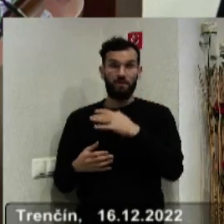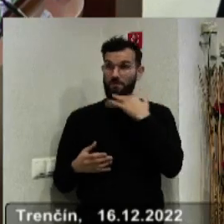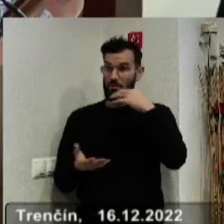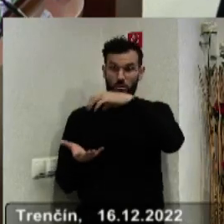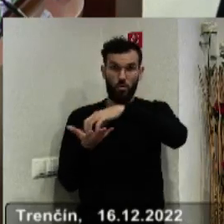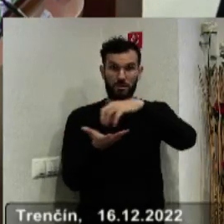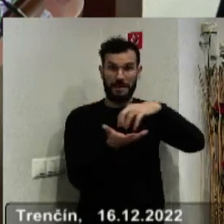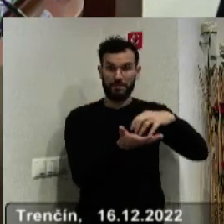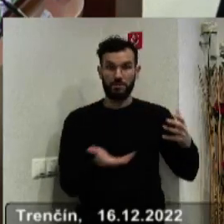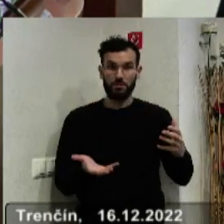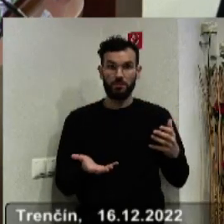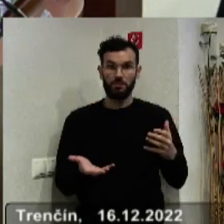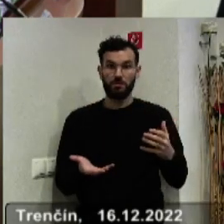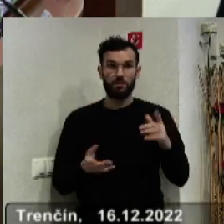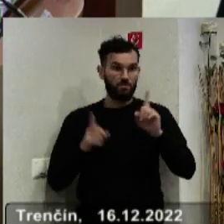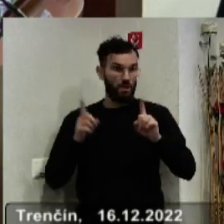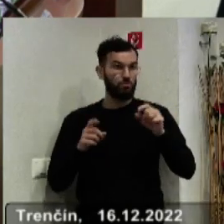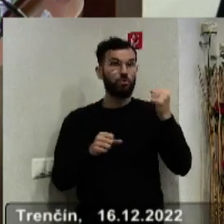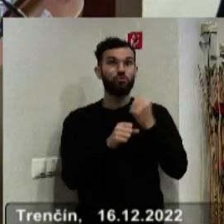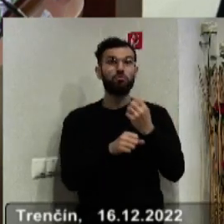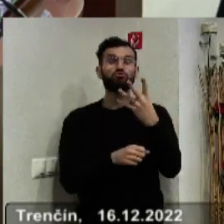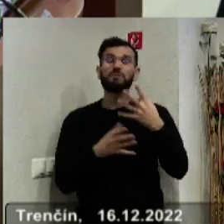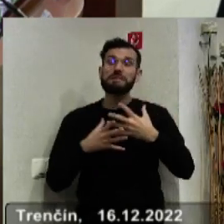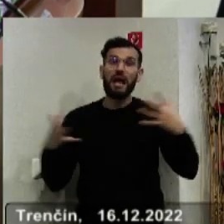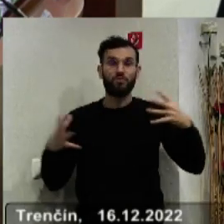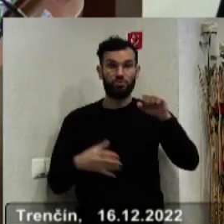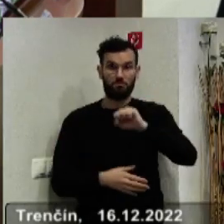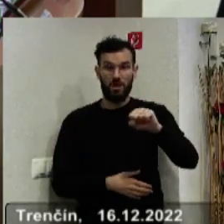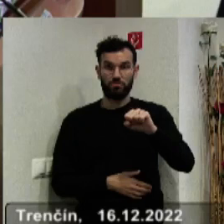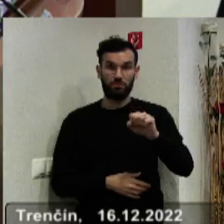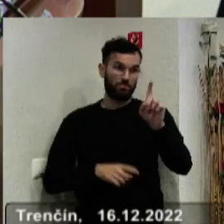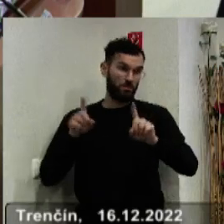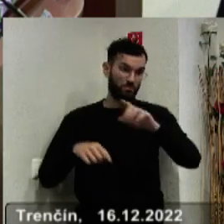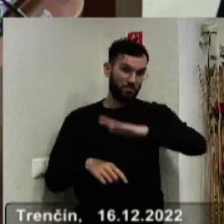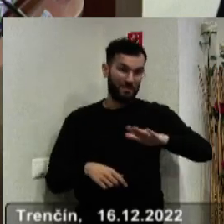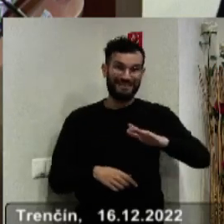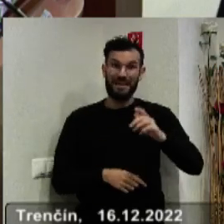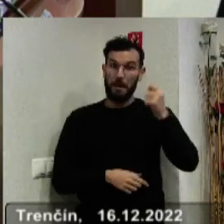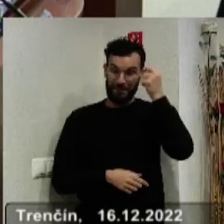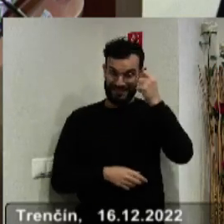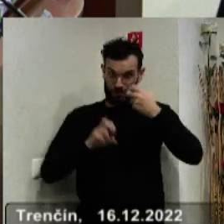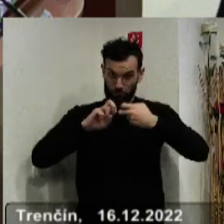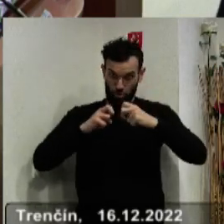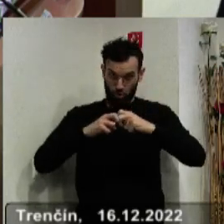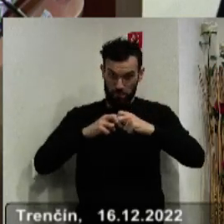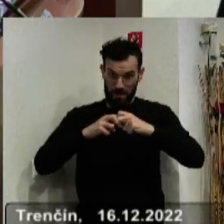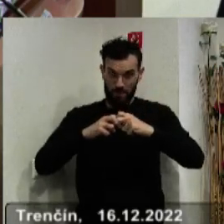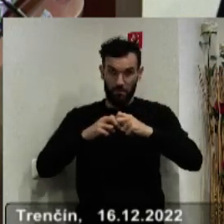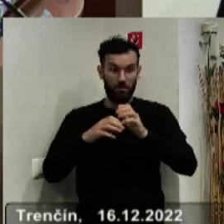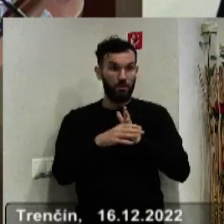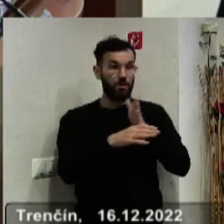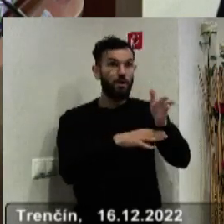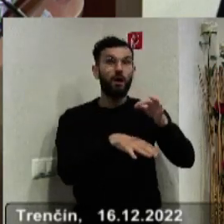Gro z týchto ľudí pracuje v štyroch najväčších slovenských mestách a keď má nejaké dieťa psychický problém, tak sa dostane k